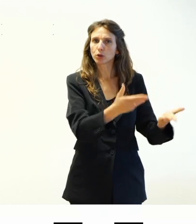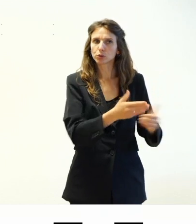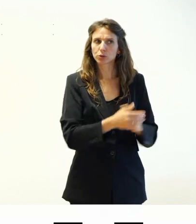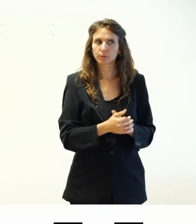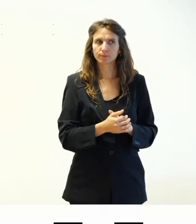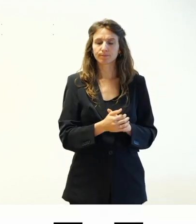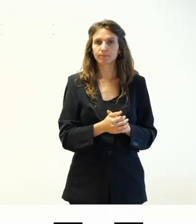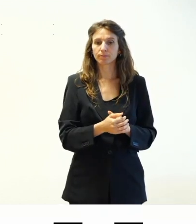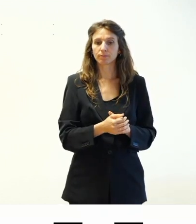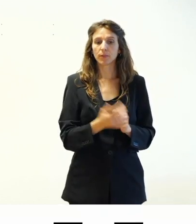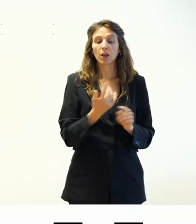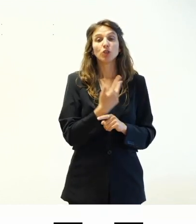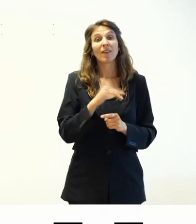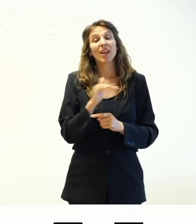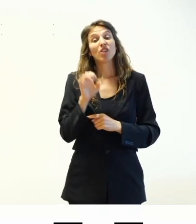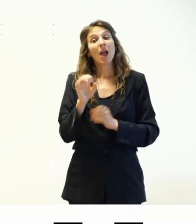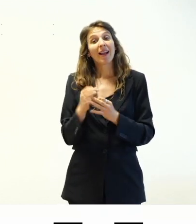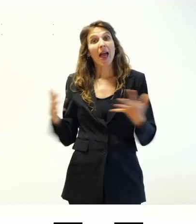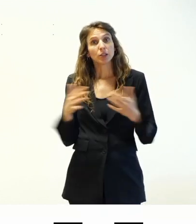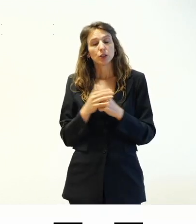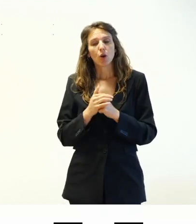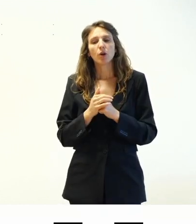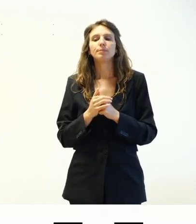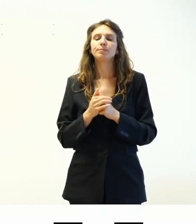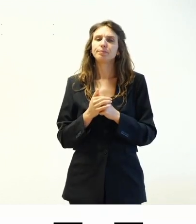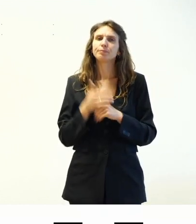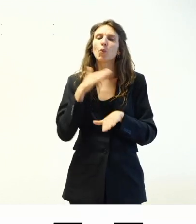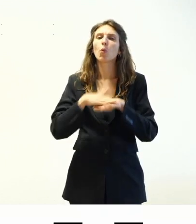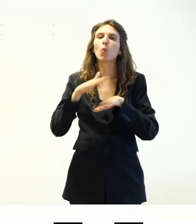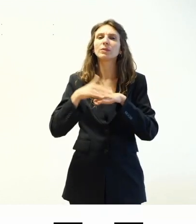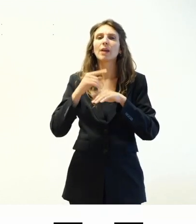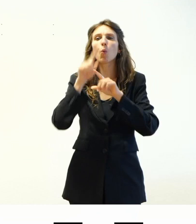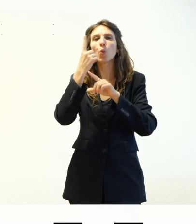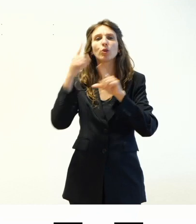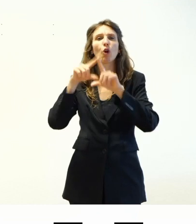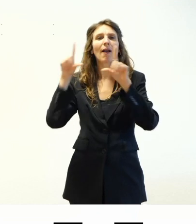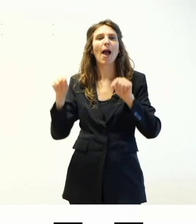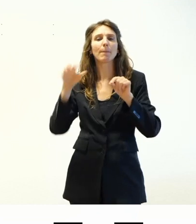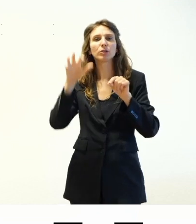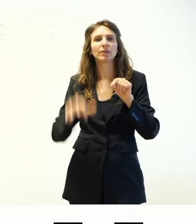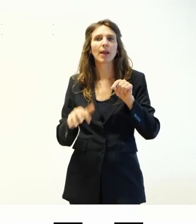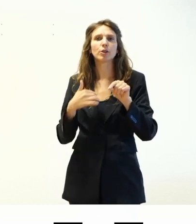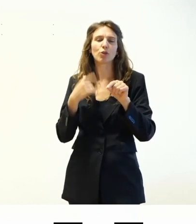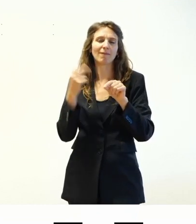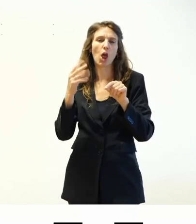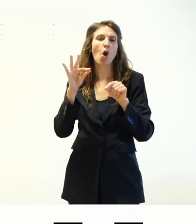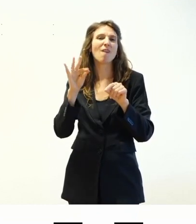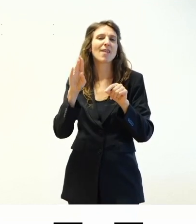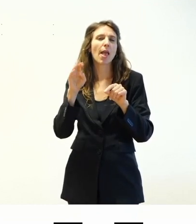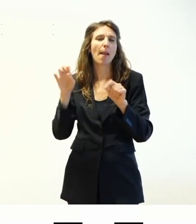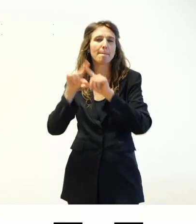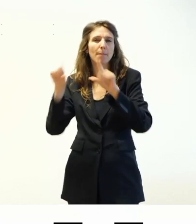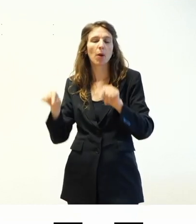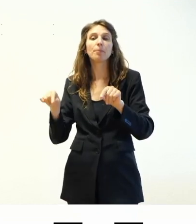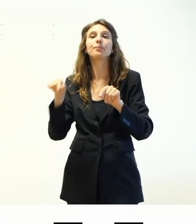esiste invece l'editor classico che va a utilizzare un singolo campo di testo, in realtà è un frame, in cui posso